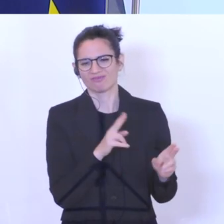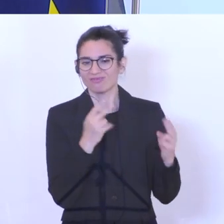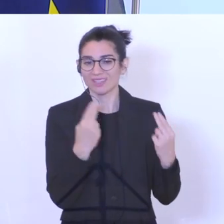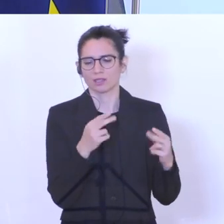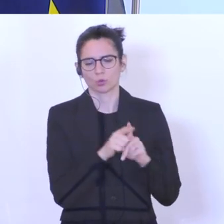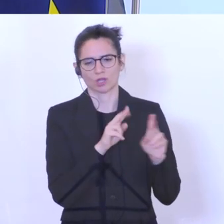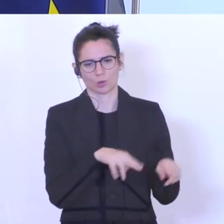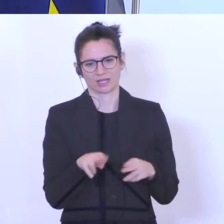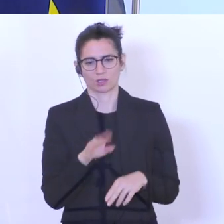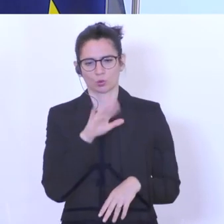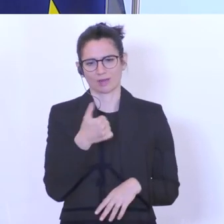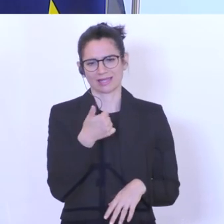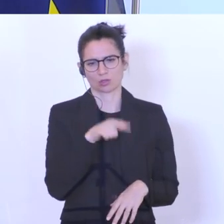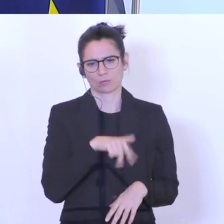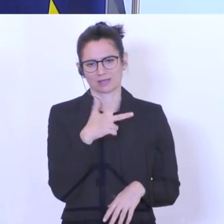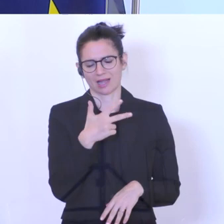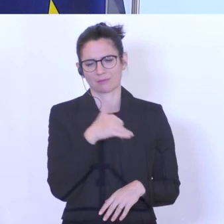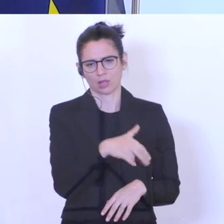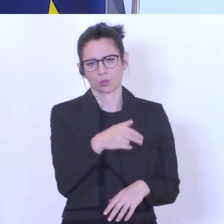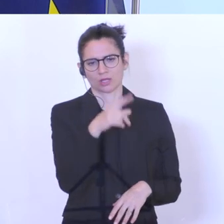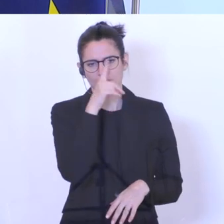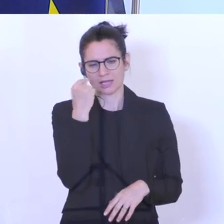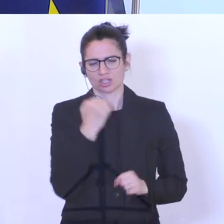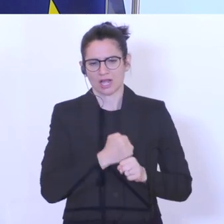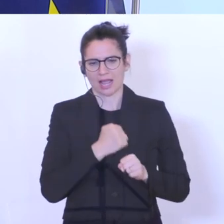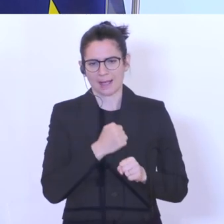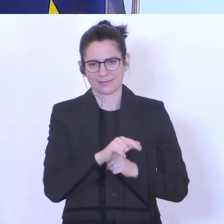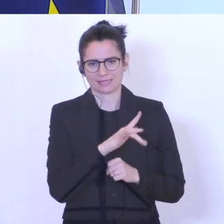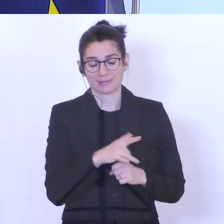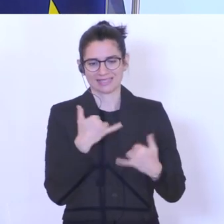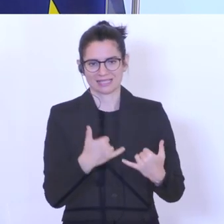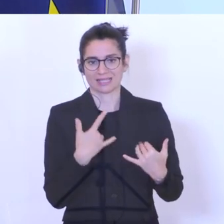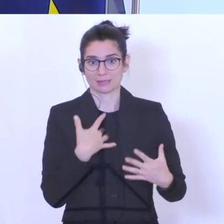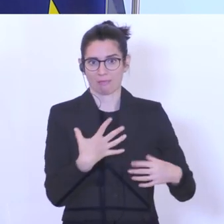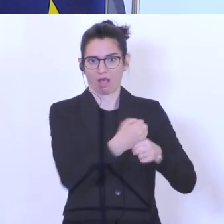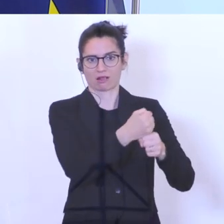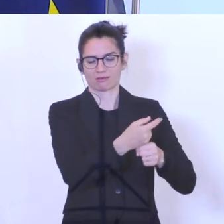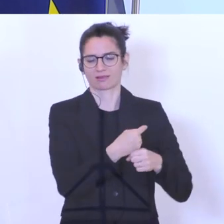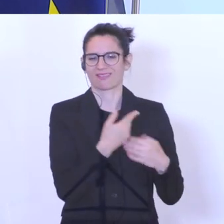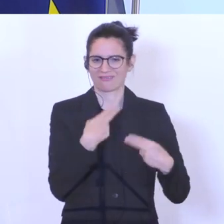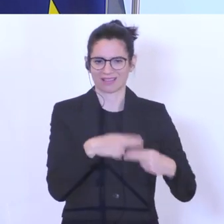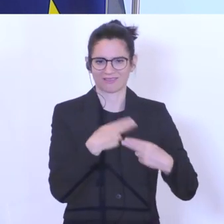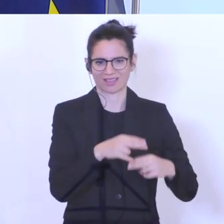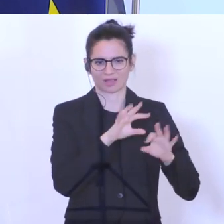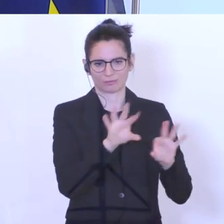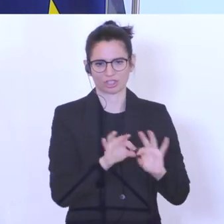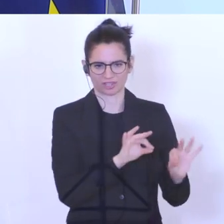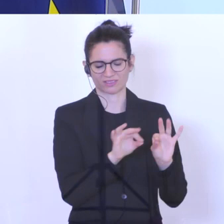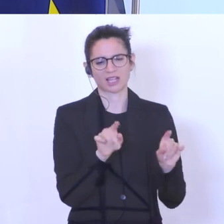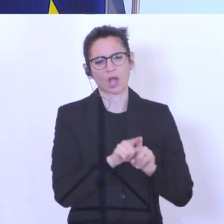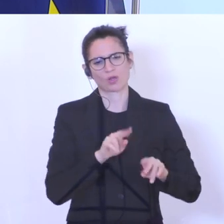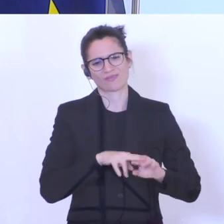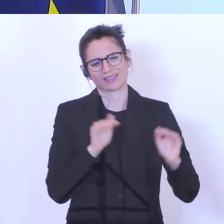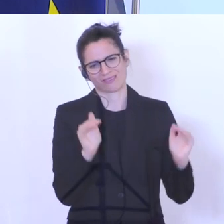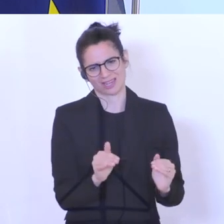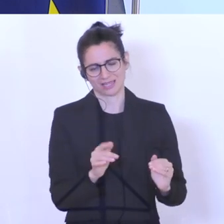wir jetzt, dass über 1,3 Millionen Menschen ihren Arbeitsplatz behalten haben, in Beschäftigung ja auch sind, auch wenn reduziert